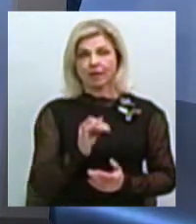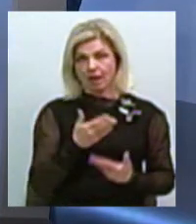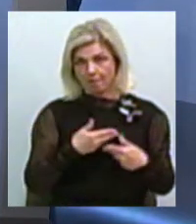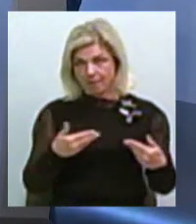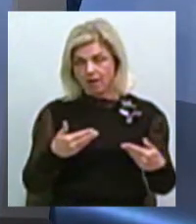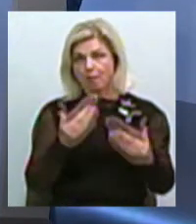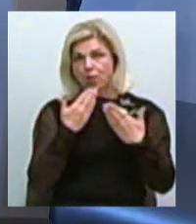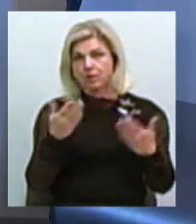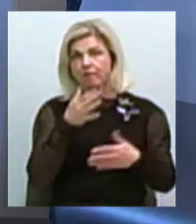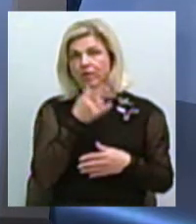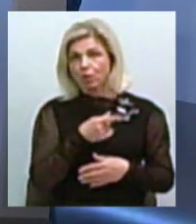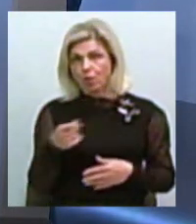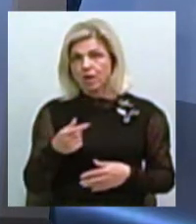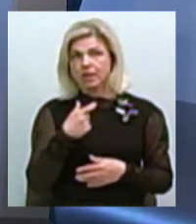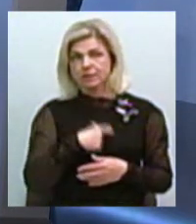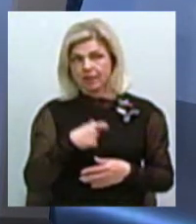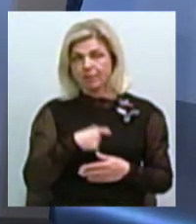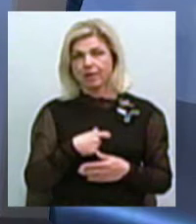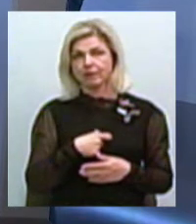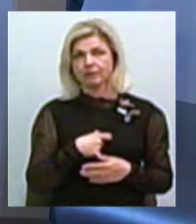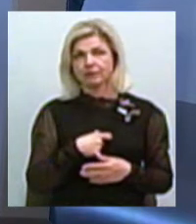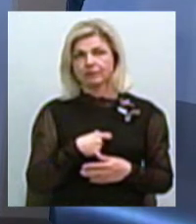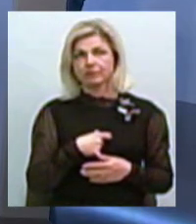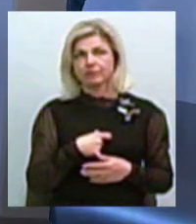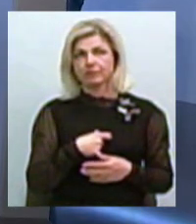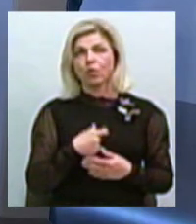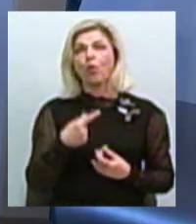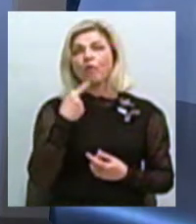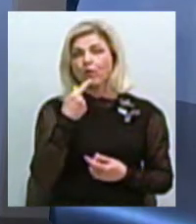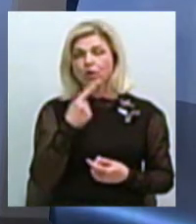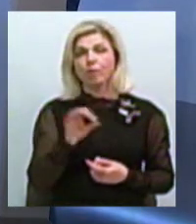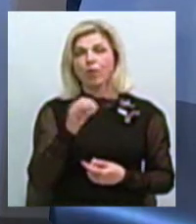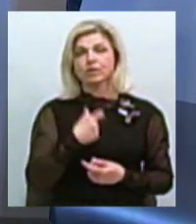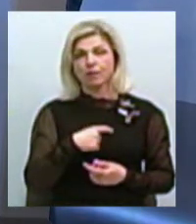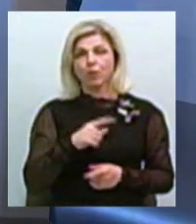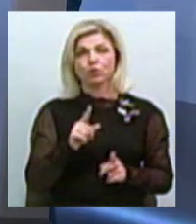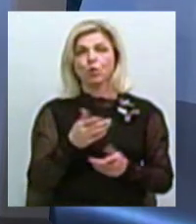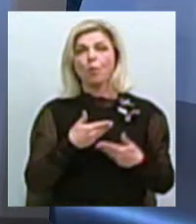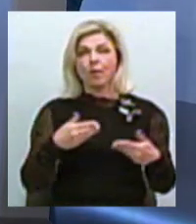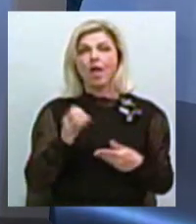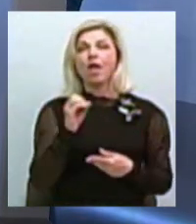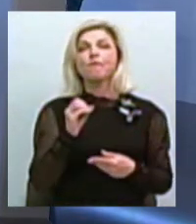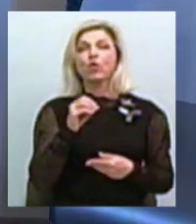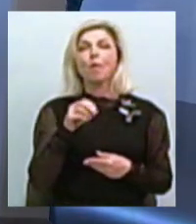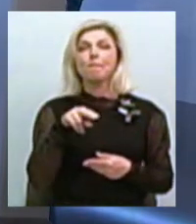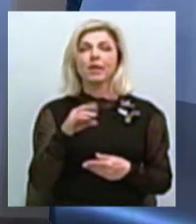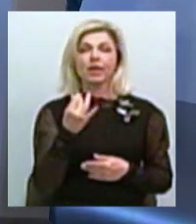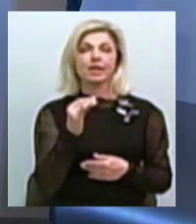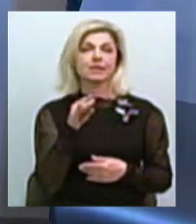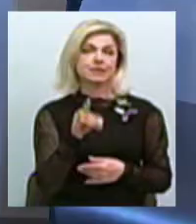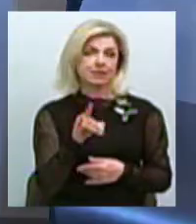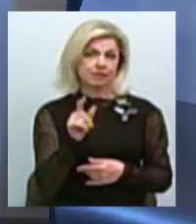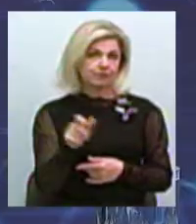останні роки ми себе прорисуємо, говоримо, що ми європейці. Ми дійсно є європейці. І